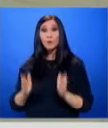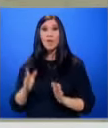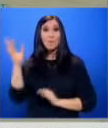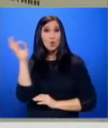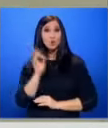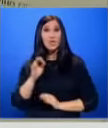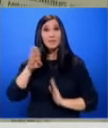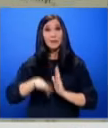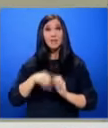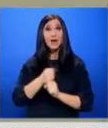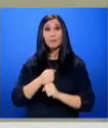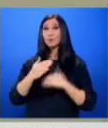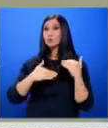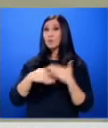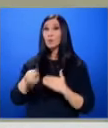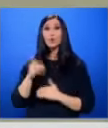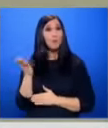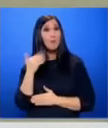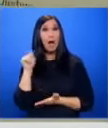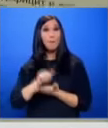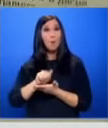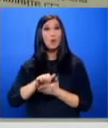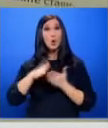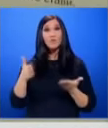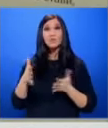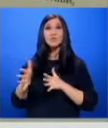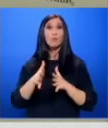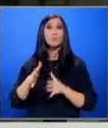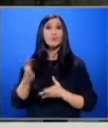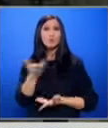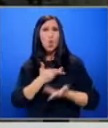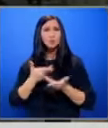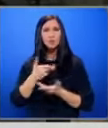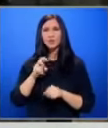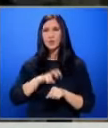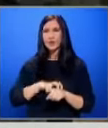процента на малена работоспособност, които бяха публикувани за обществено обсъждане през декември.